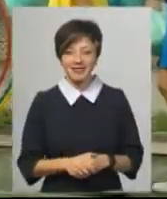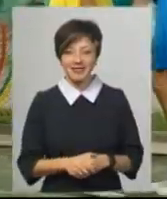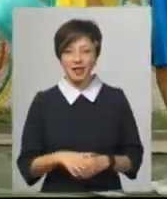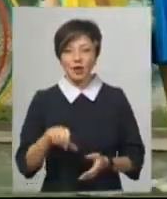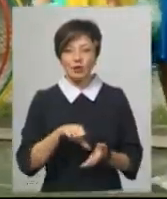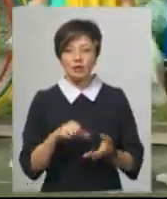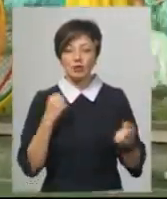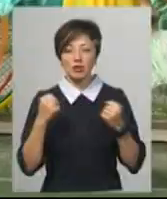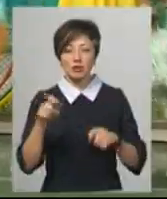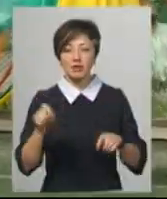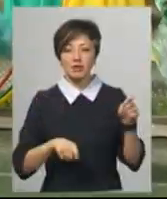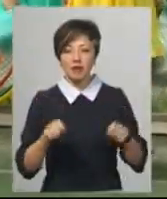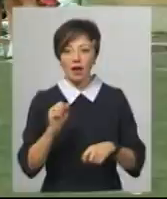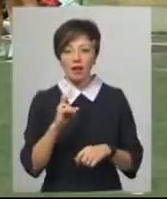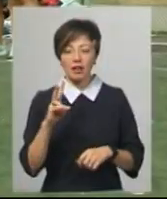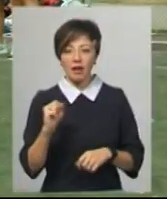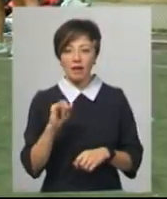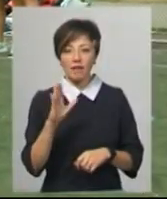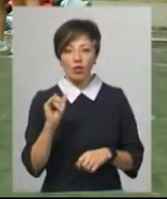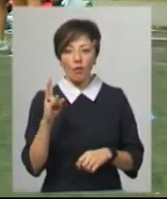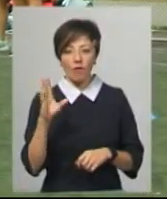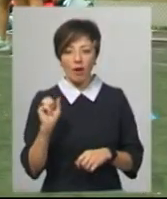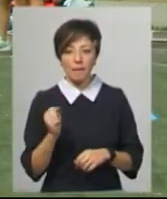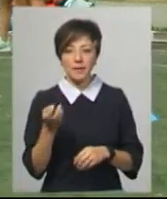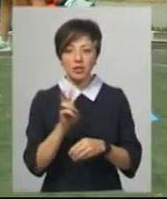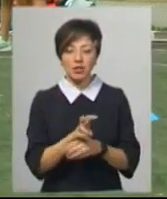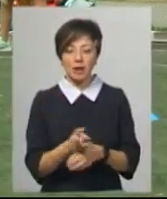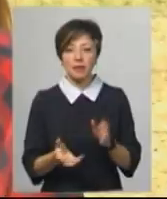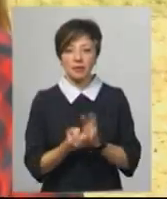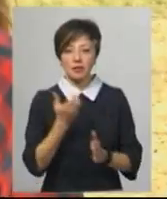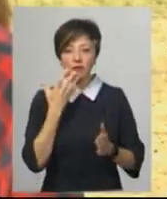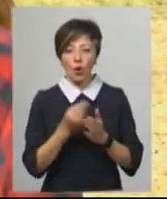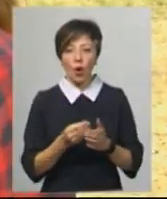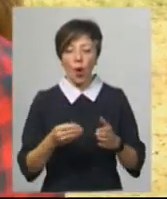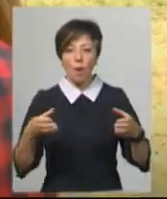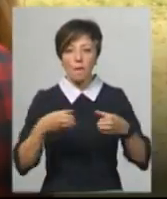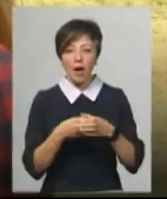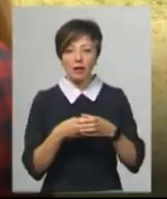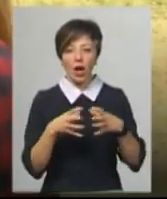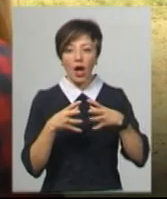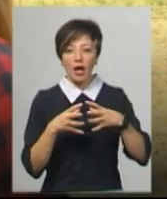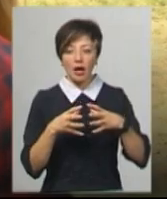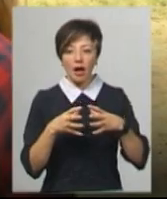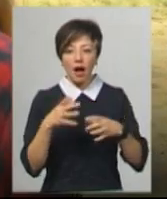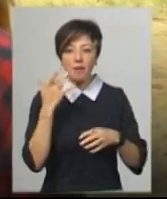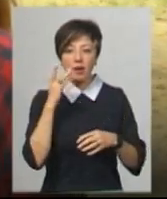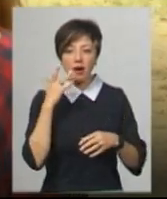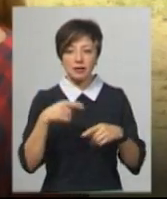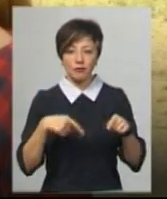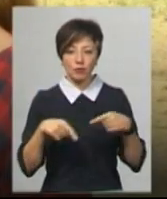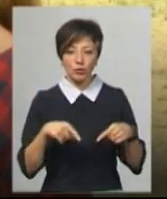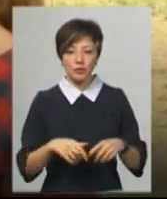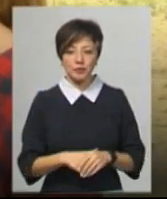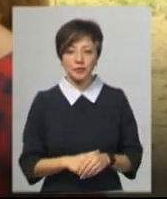Учасниця спортивного фестивалю Анна Іванова прийшла підтримати свою команду з регбі. Ми ходили вболівати за нашу